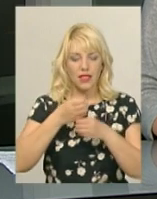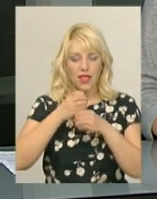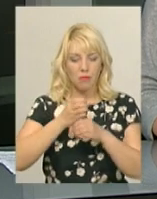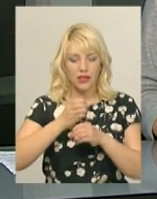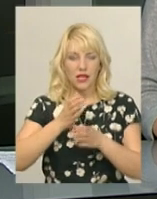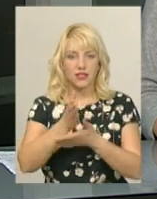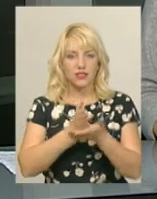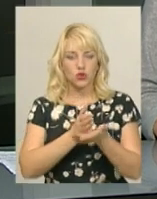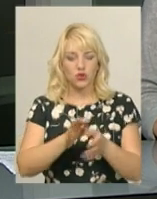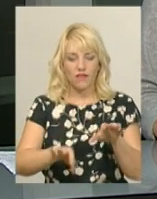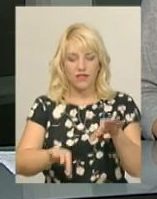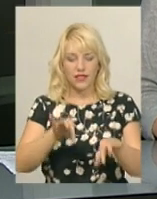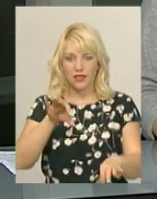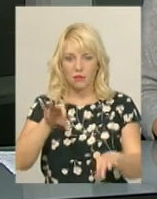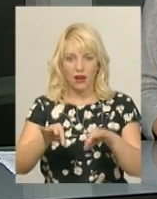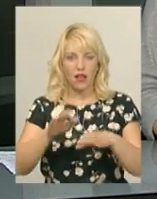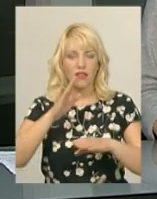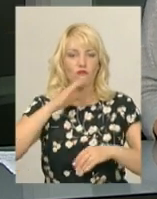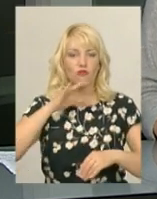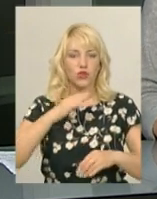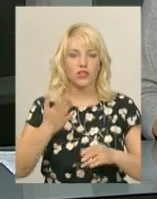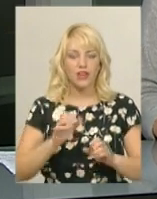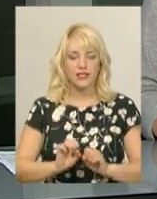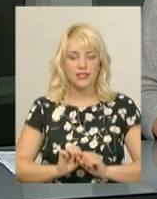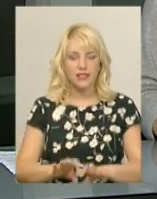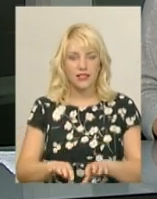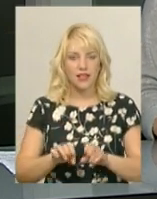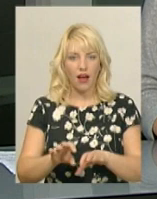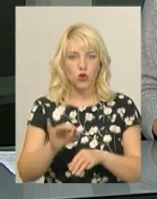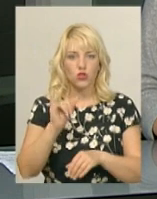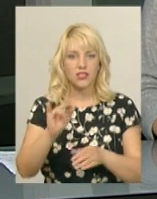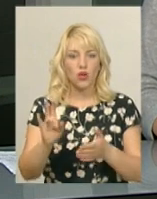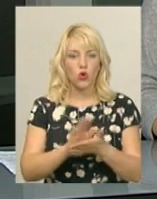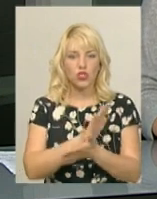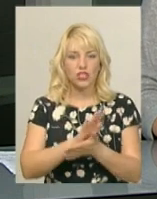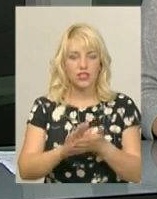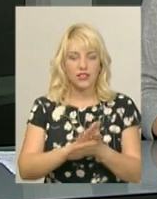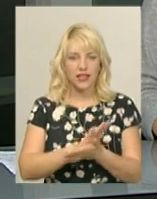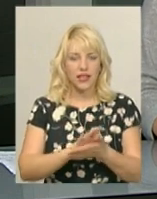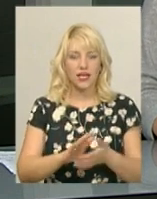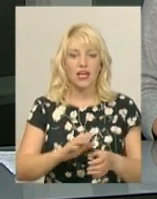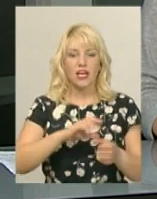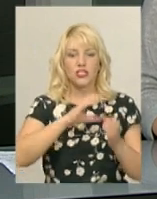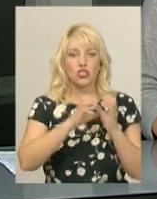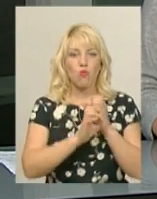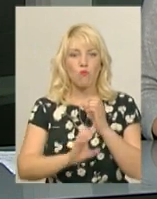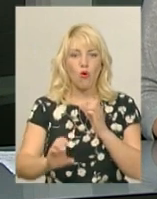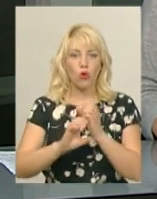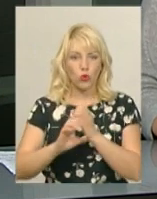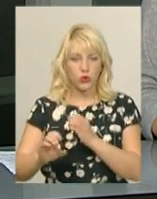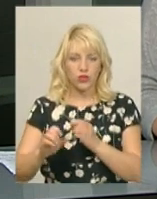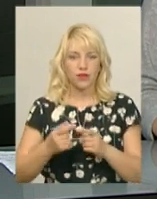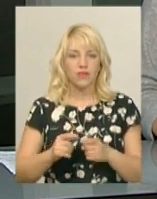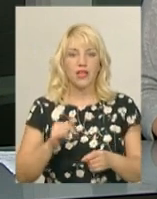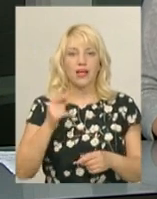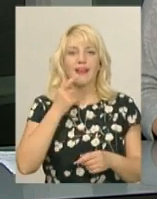відібрали та перевірили зворотні води, які скидаються у річку Случ із очисних споруд Красилівського водоканалізаційного господарства.